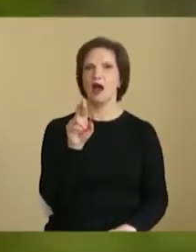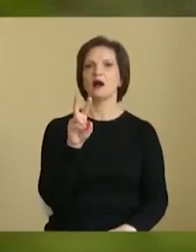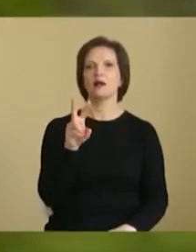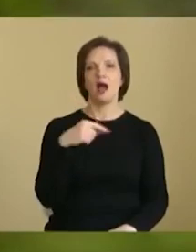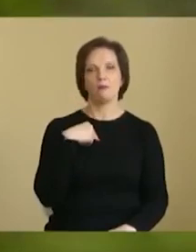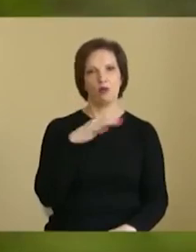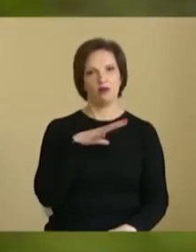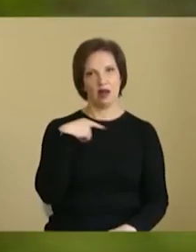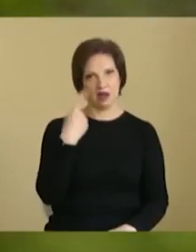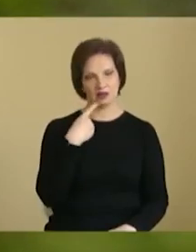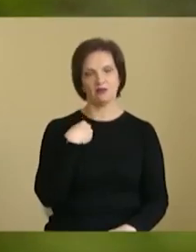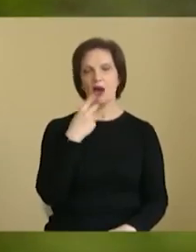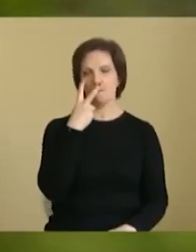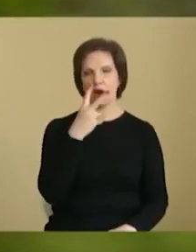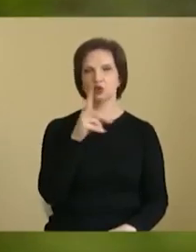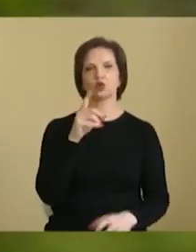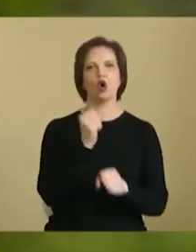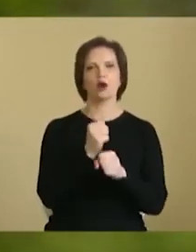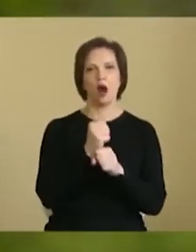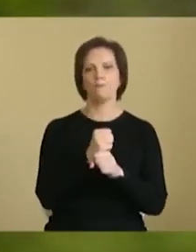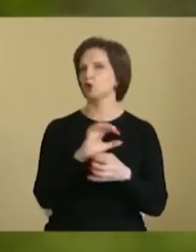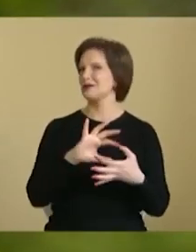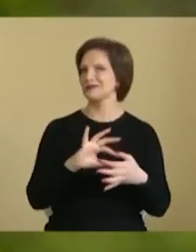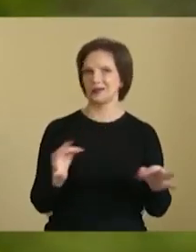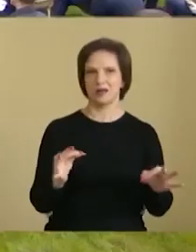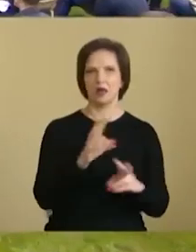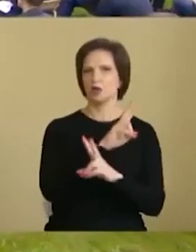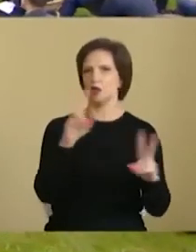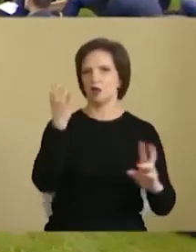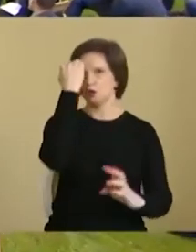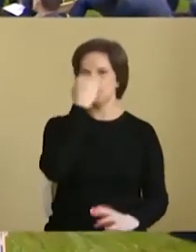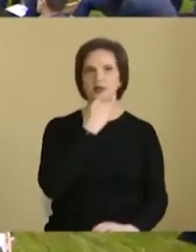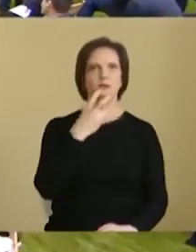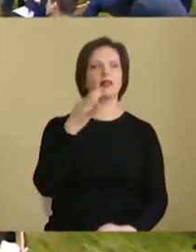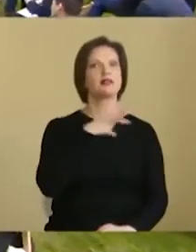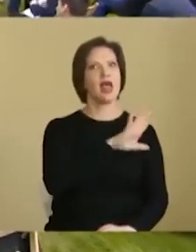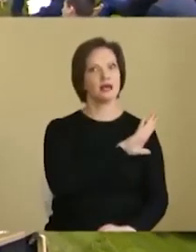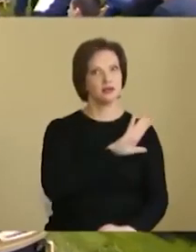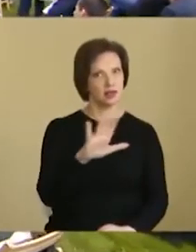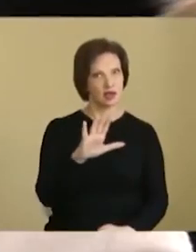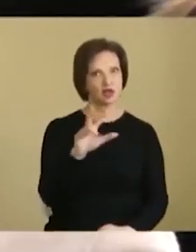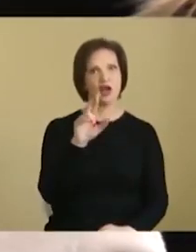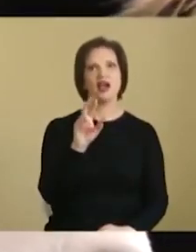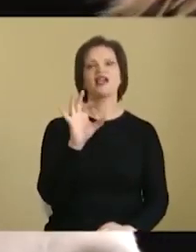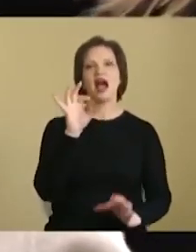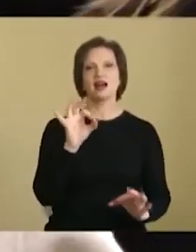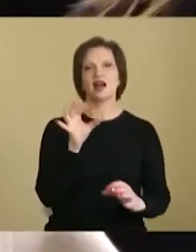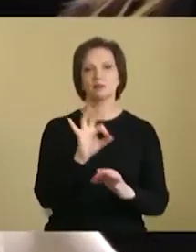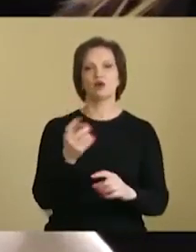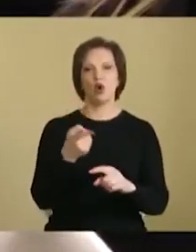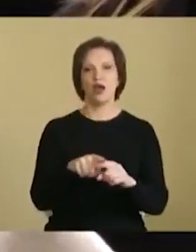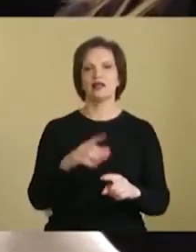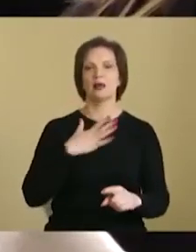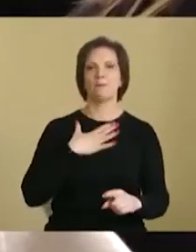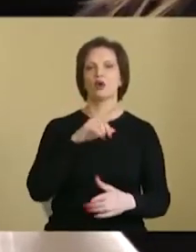робота складна, ніхто, спасибі, не скаже. Якраз про це моє запитання, пане президент. Але якщо